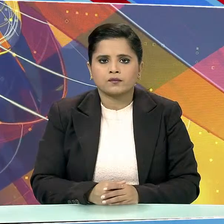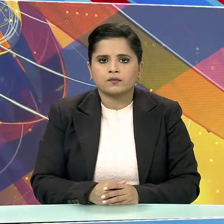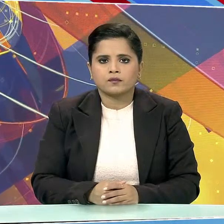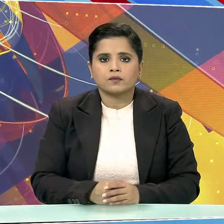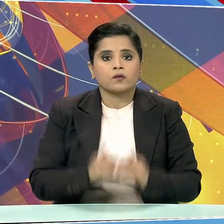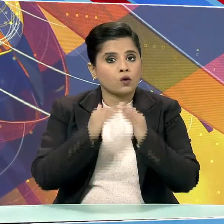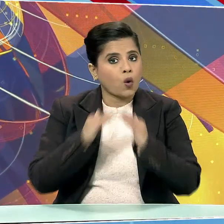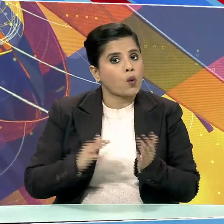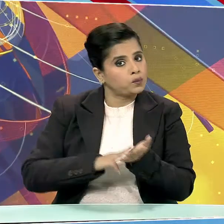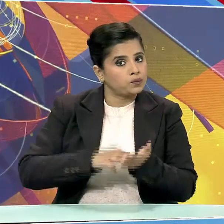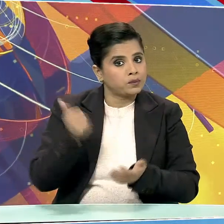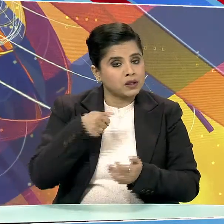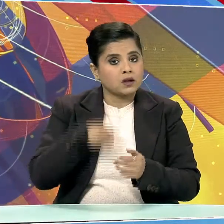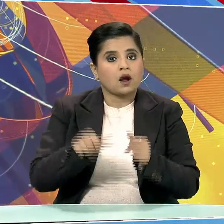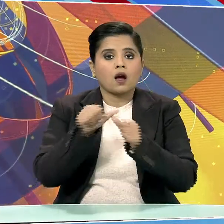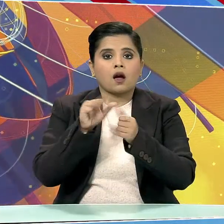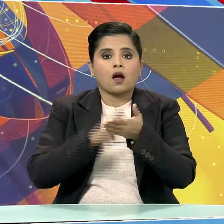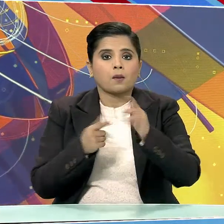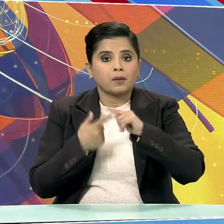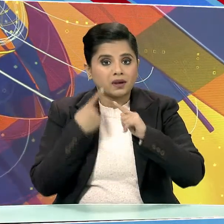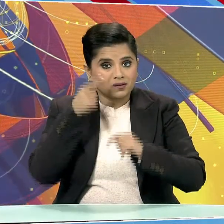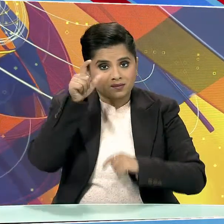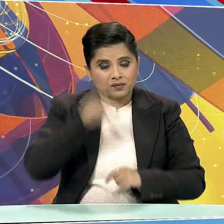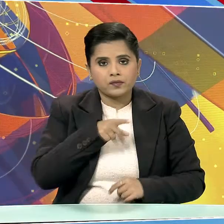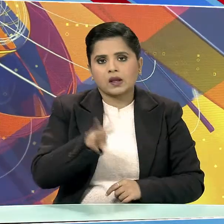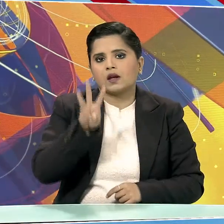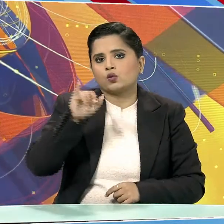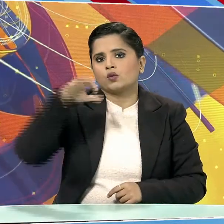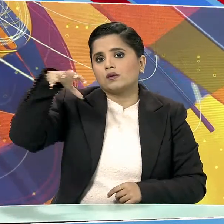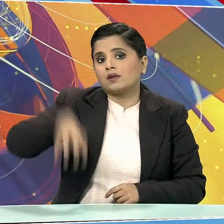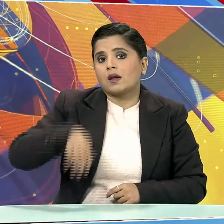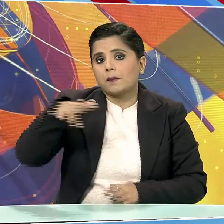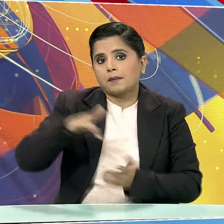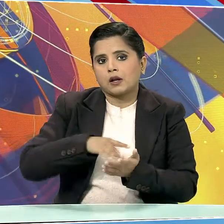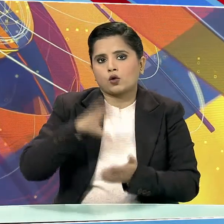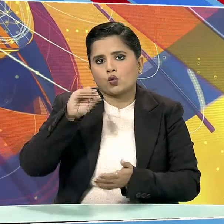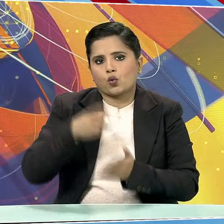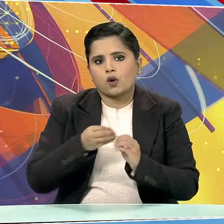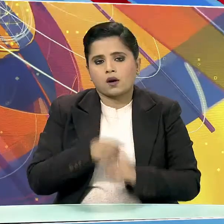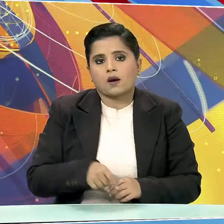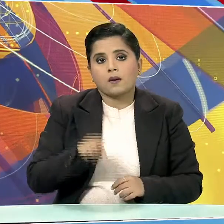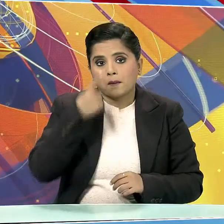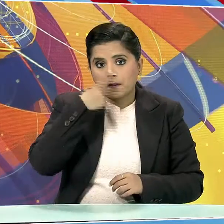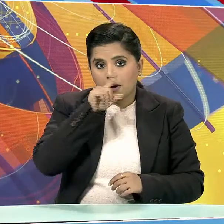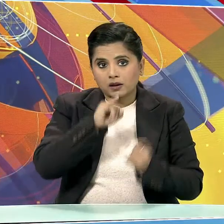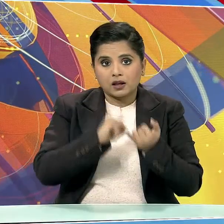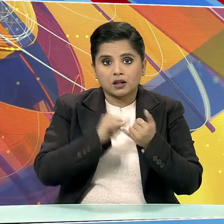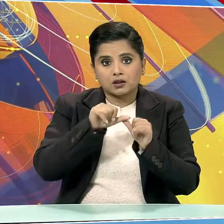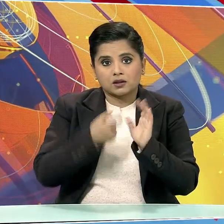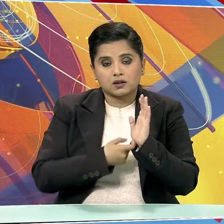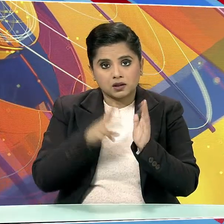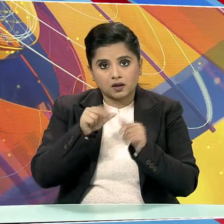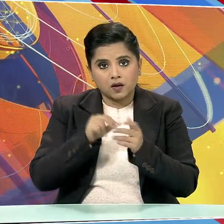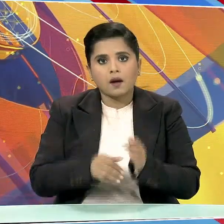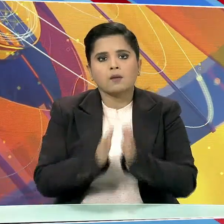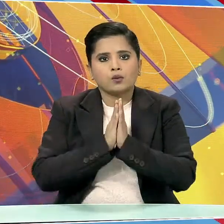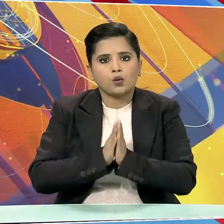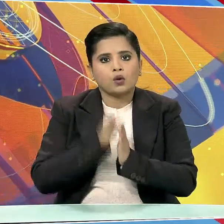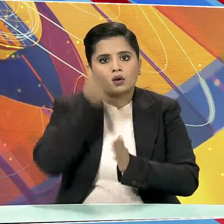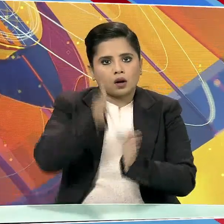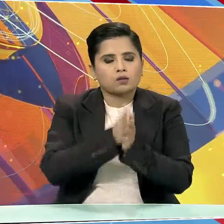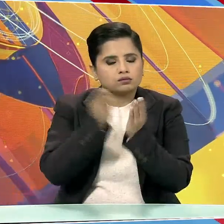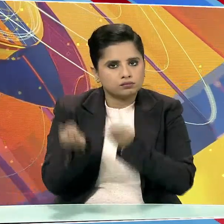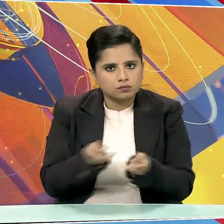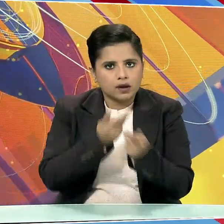ग्रह मंत्री अमित शाह ने चत्तीस गड़ के कोरवा में स्थित माता सर्व मंगला मंदिर में पहुँच कर पूजा अर्चना कर